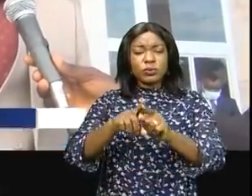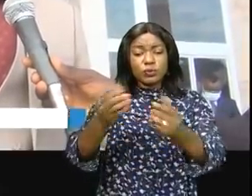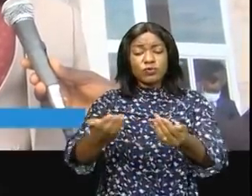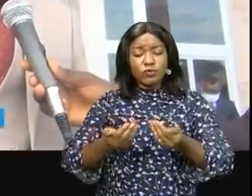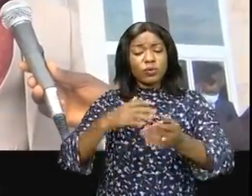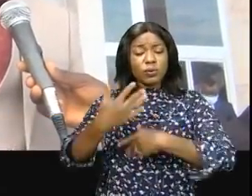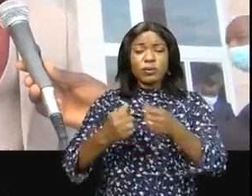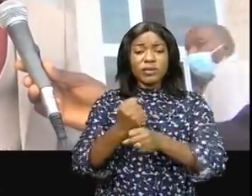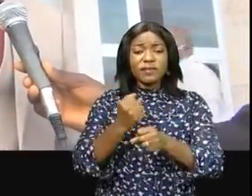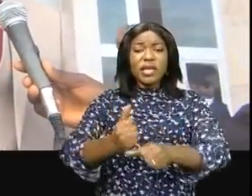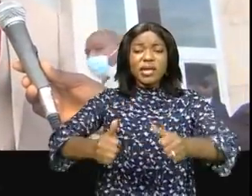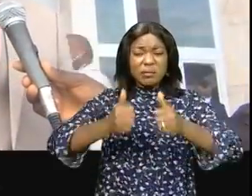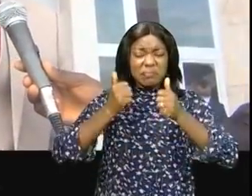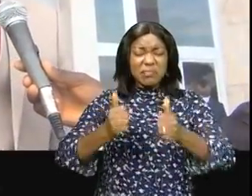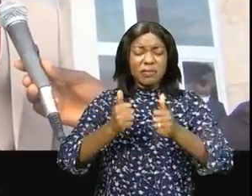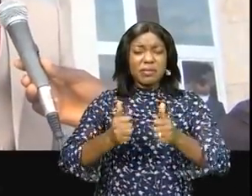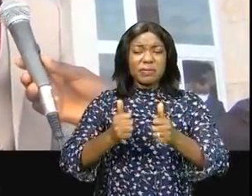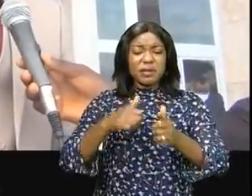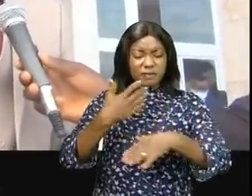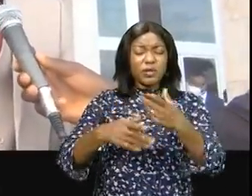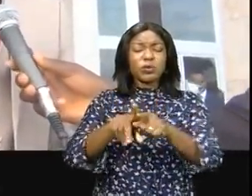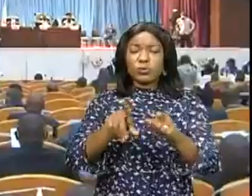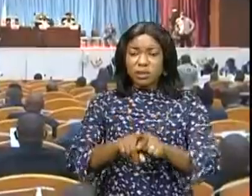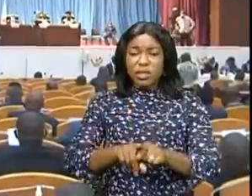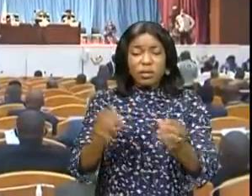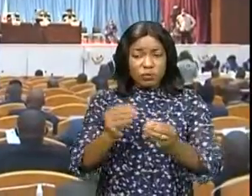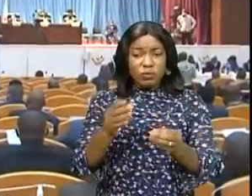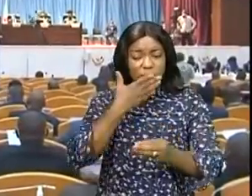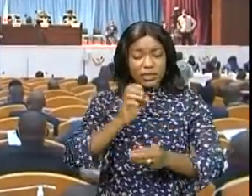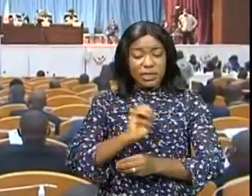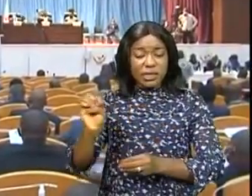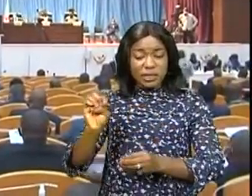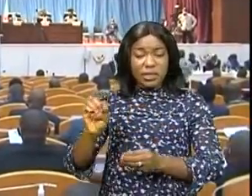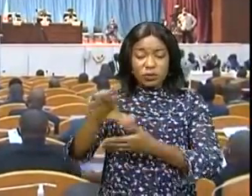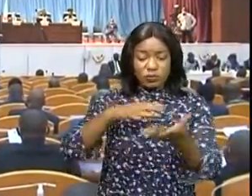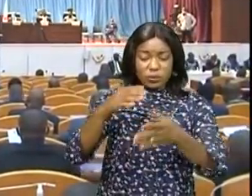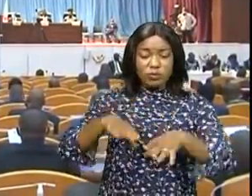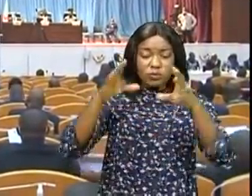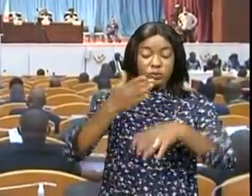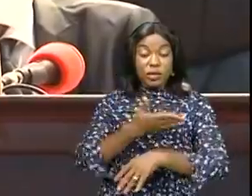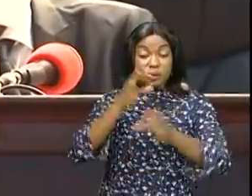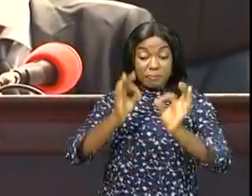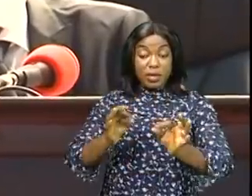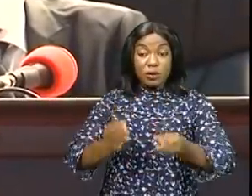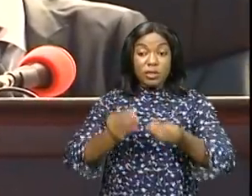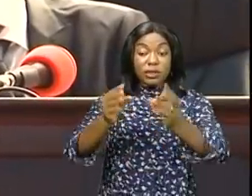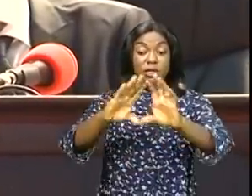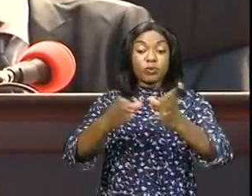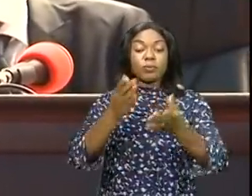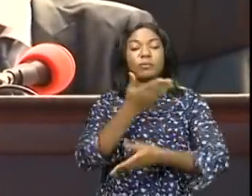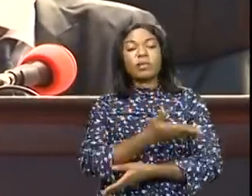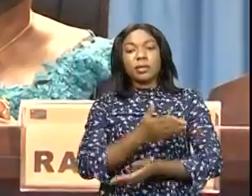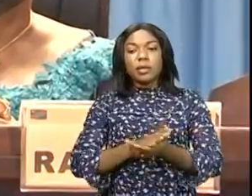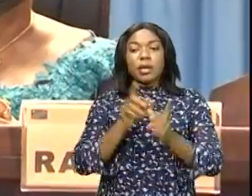cause de la population de l'est et de partout où la commission pourra partir. Parce qu'à ce jour,